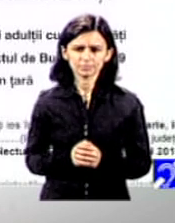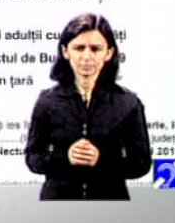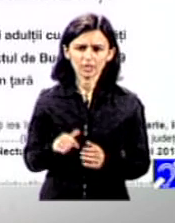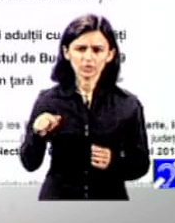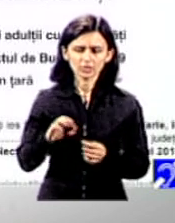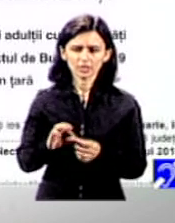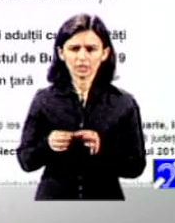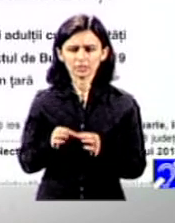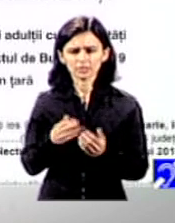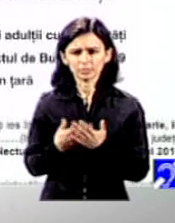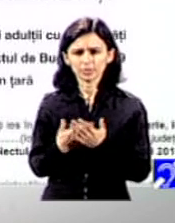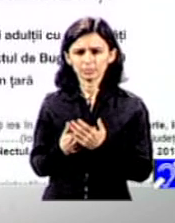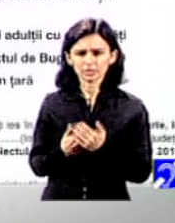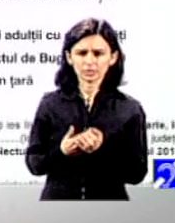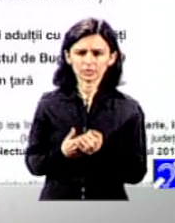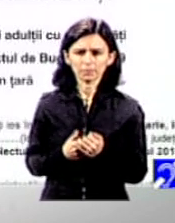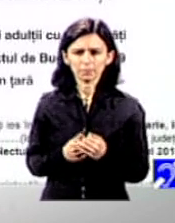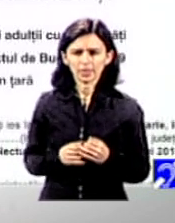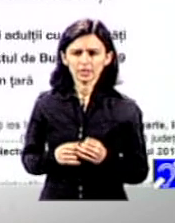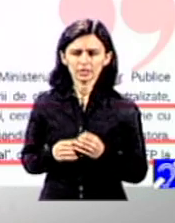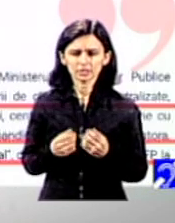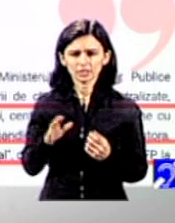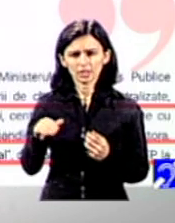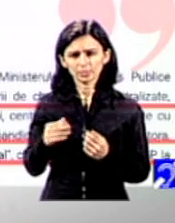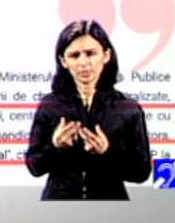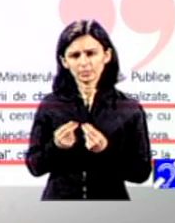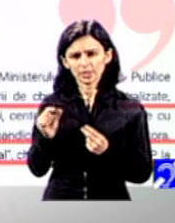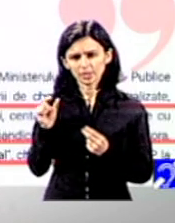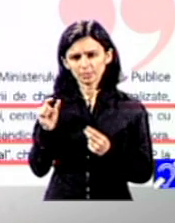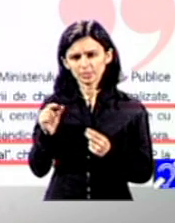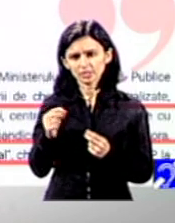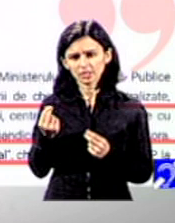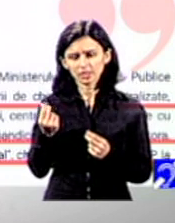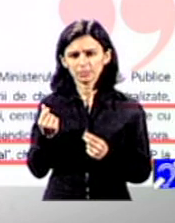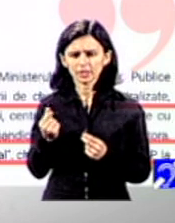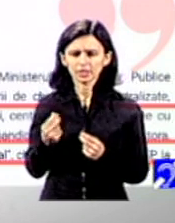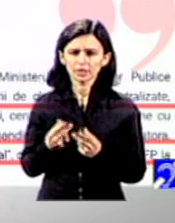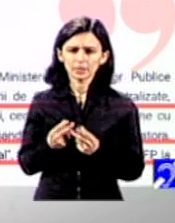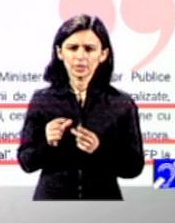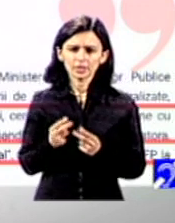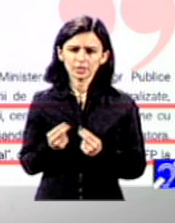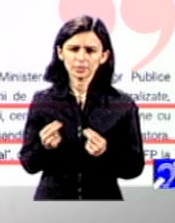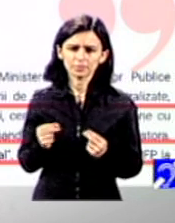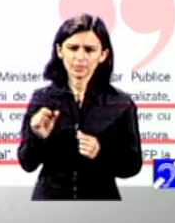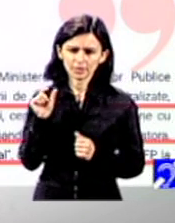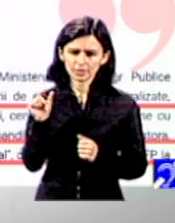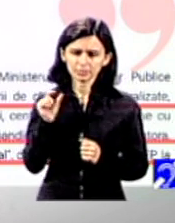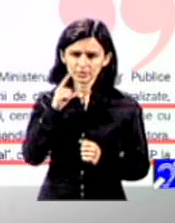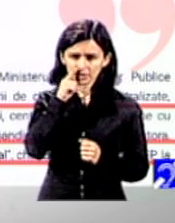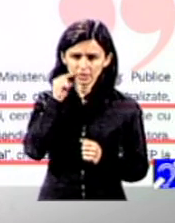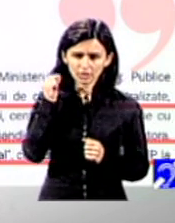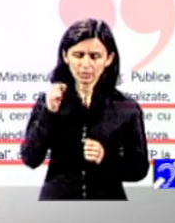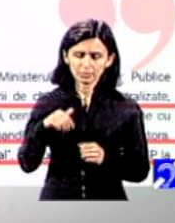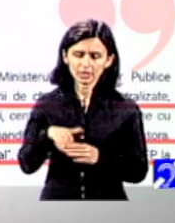măsură, să aibă mai puțin personal, mai puțin bani pe care să-i folosească direct. Și asta, evident, dacă o privim într-o